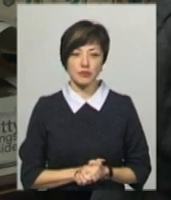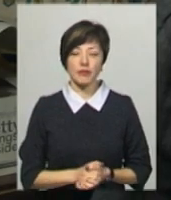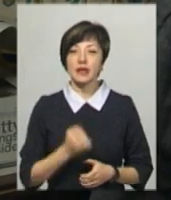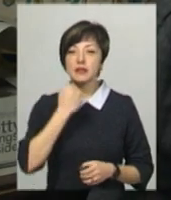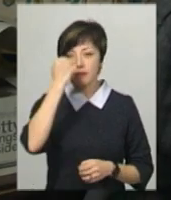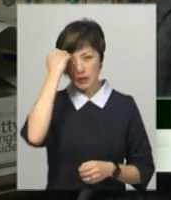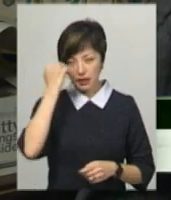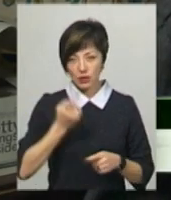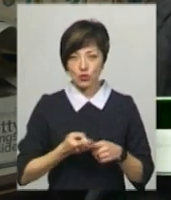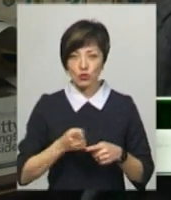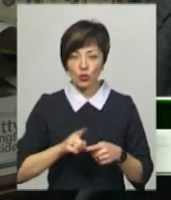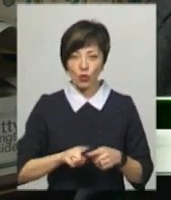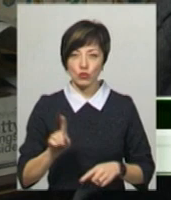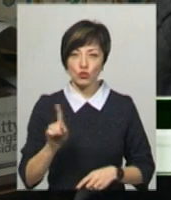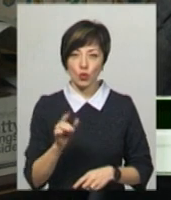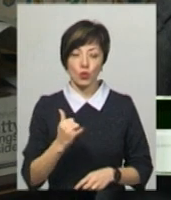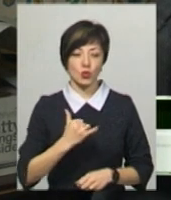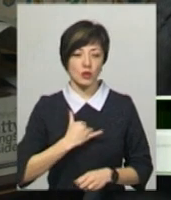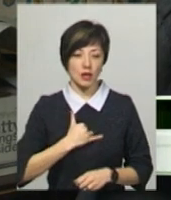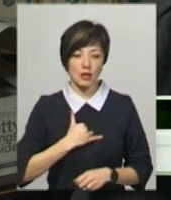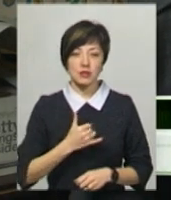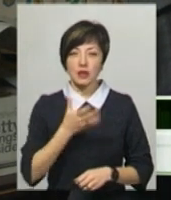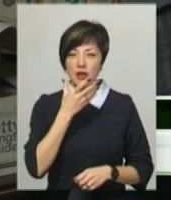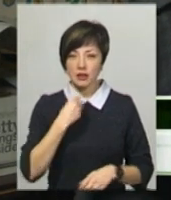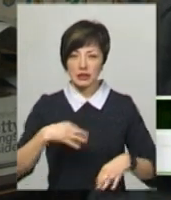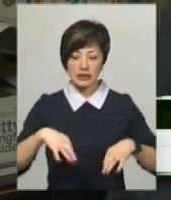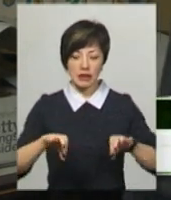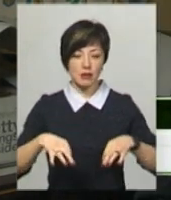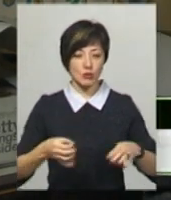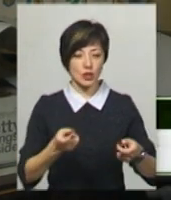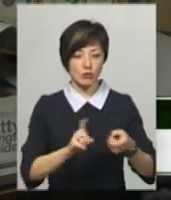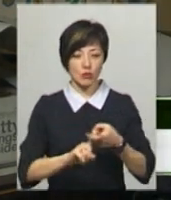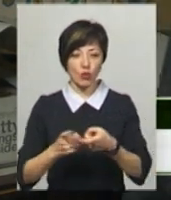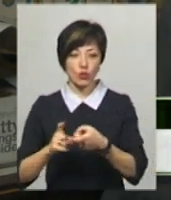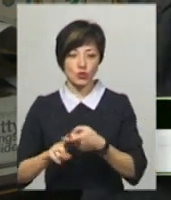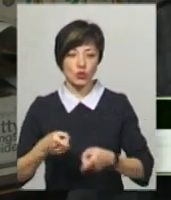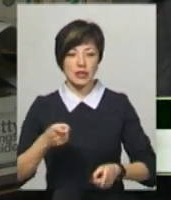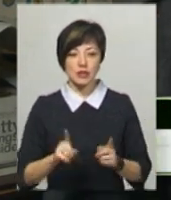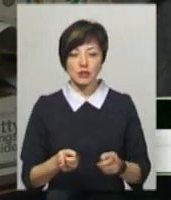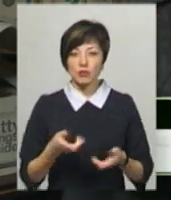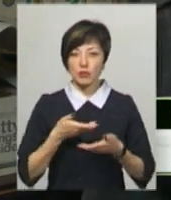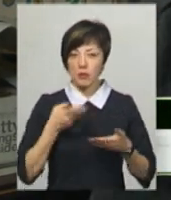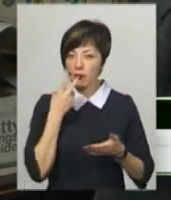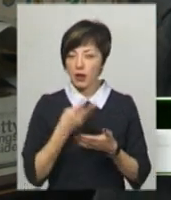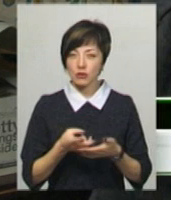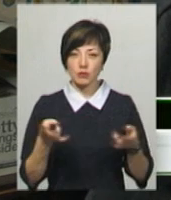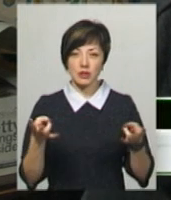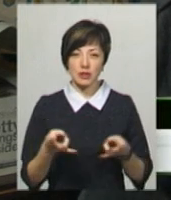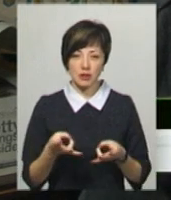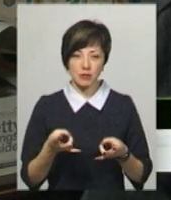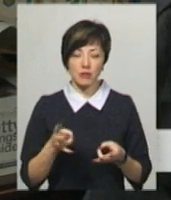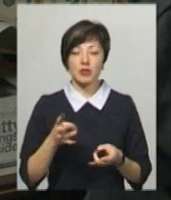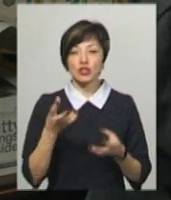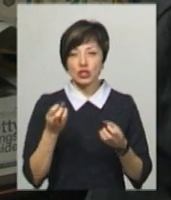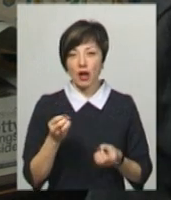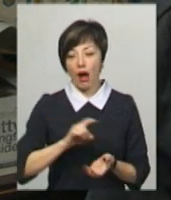Завдяки тому, що в нас гарний транспорт і сполучення, ще дійсно ми бачимо, потреби немає аеропорту,